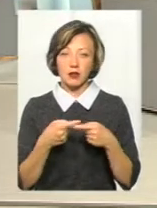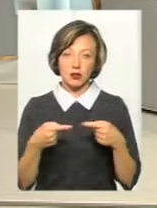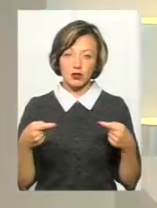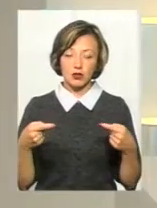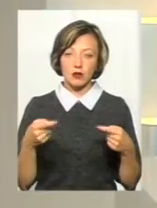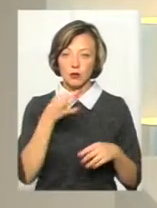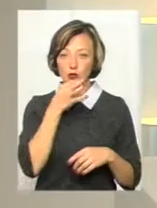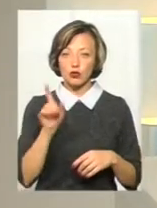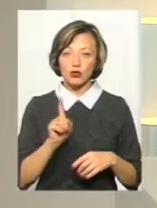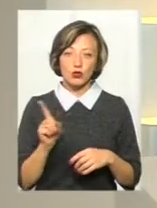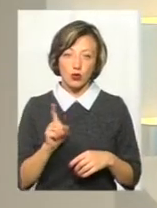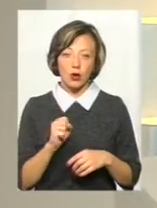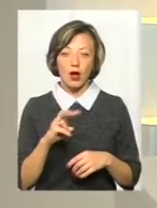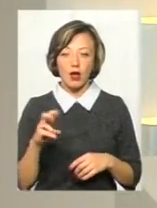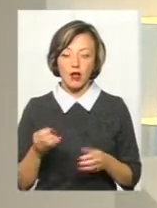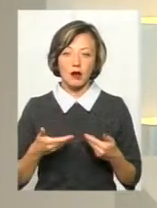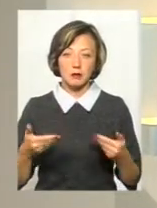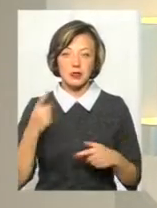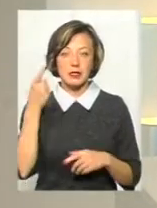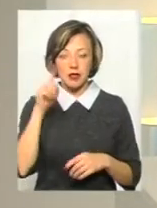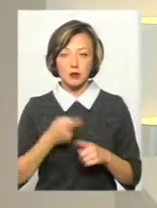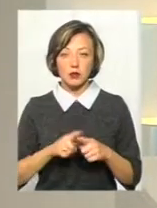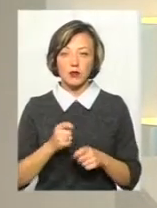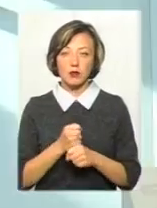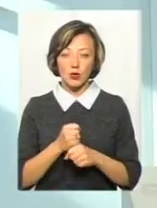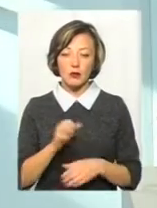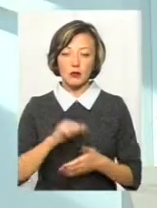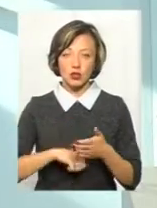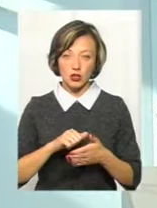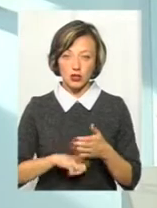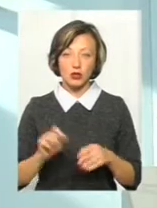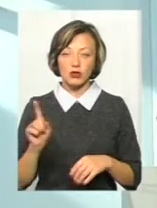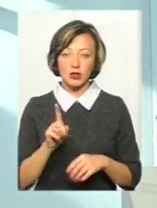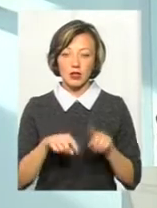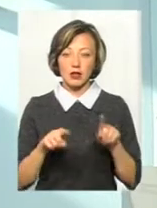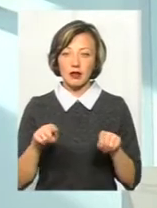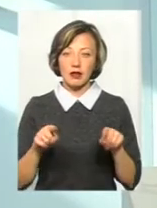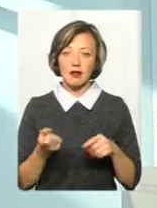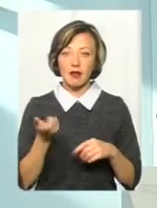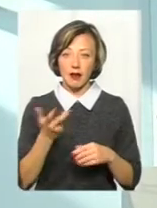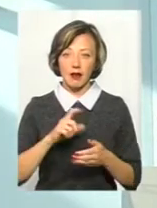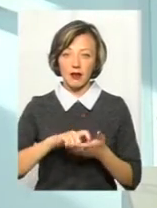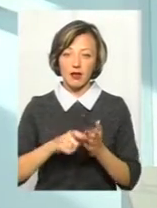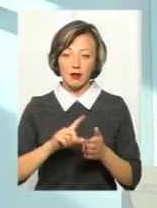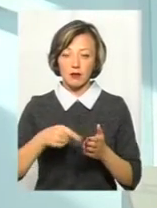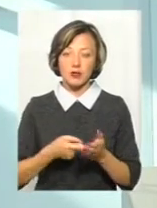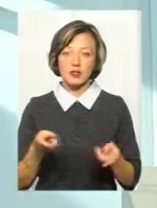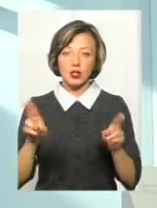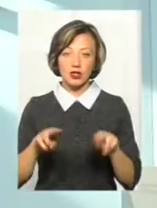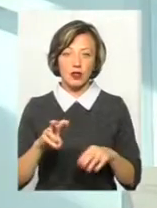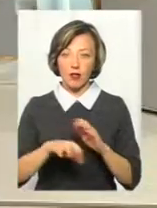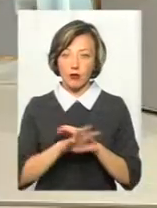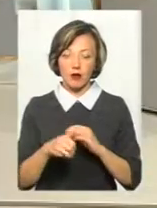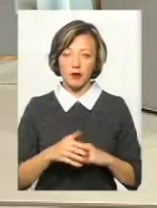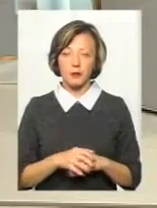будь-що інше. Але ми знаємо, що ця робота призвела до того, що декілька квартир в місті залишились неократеними. До